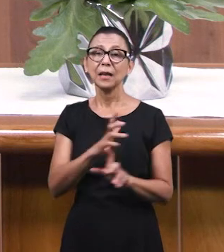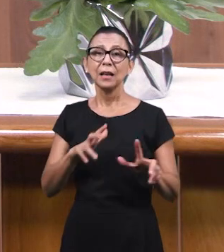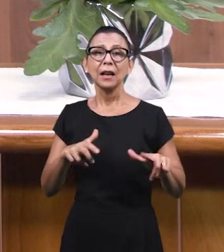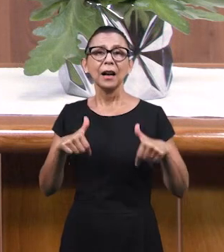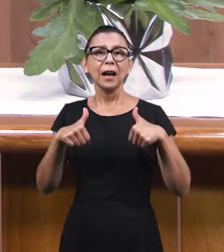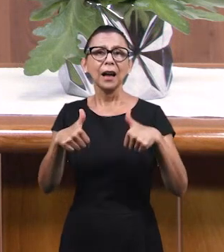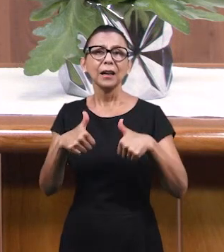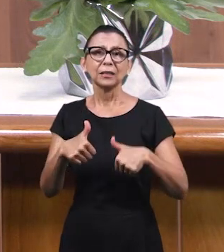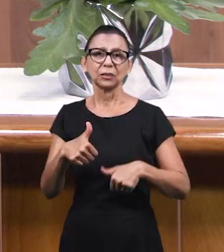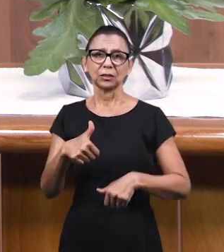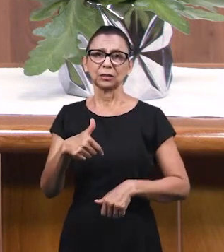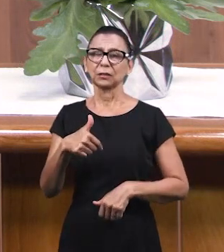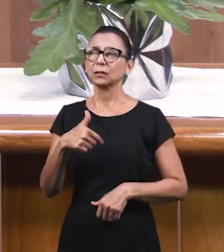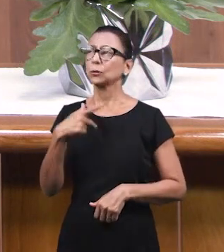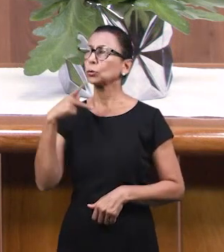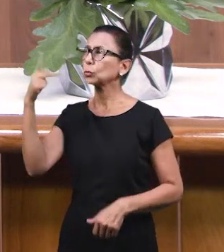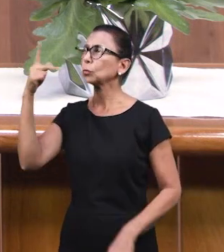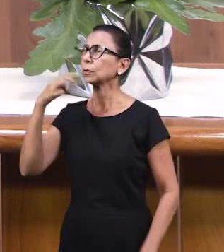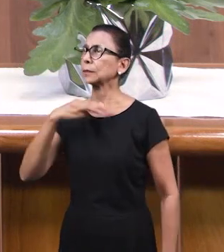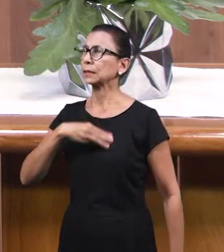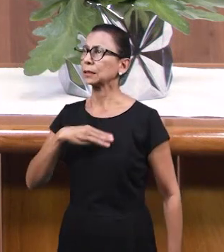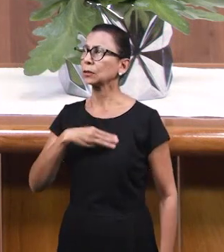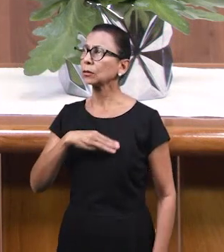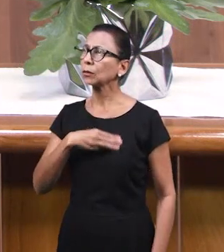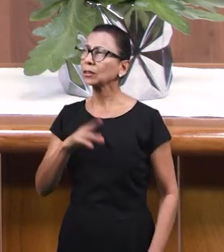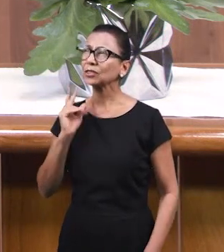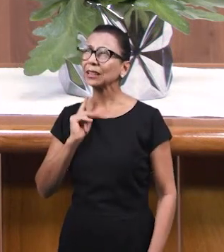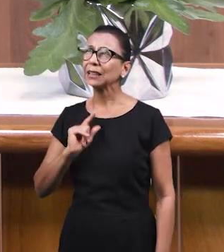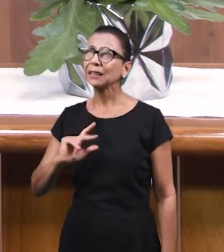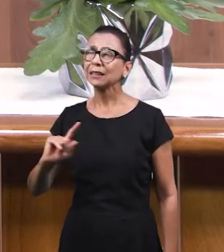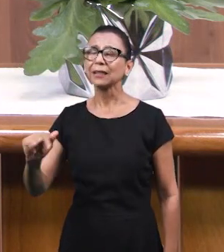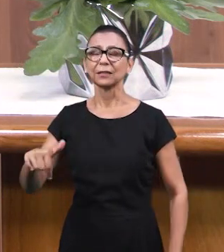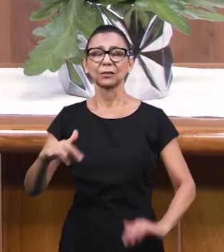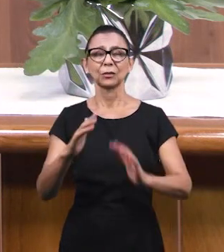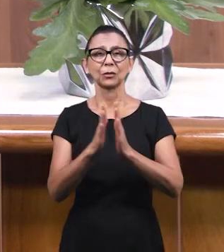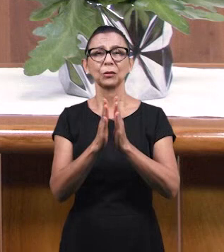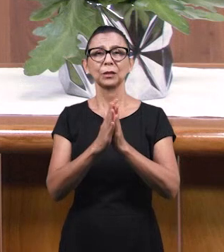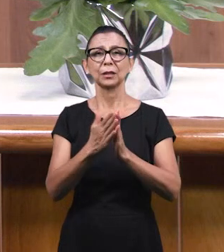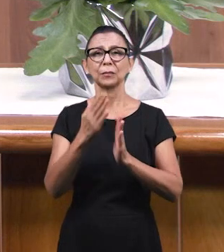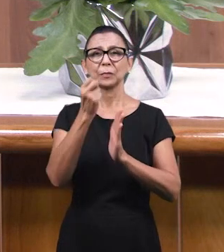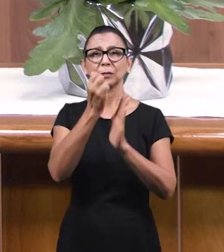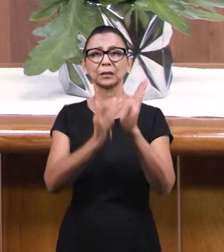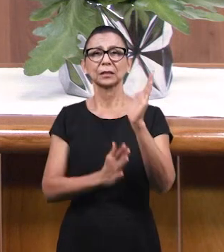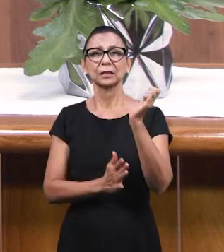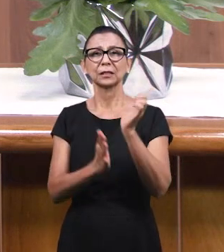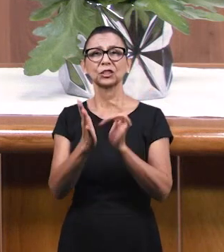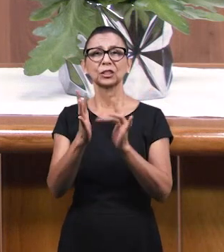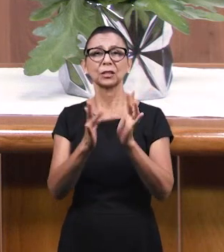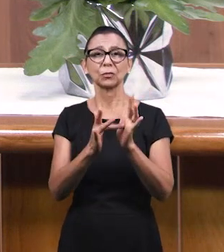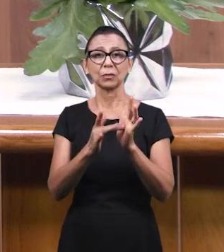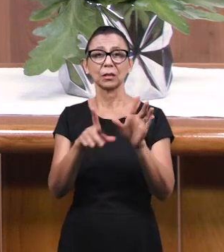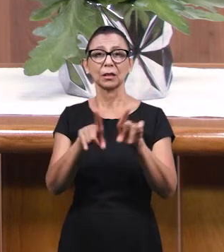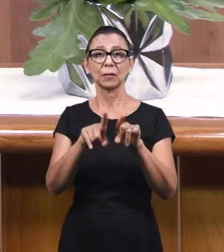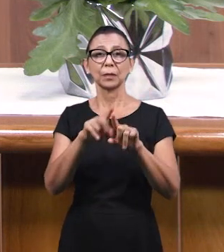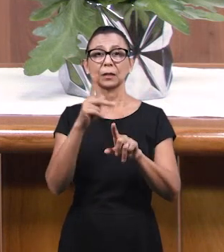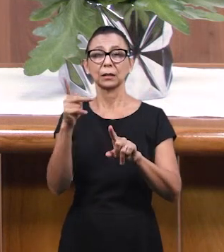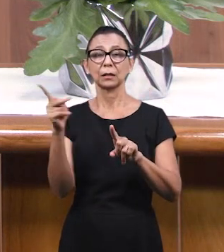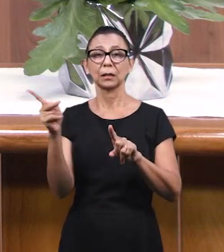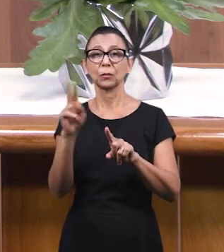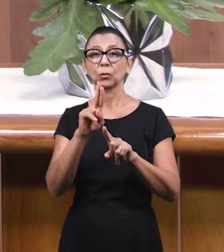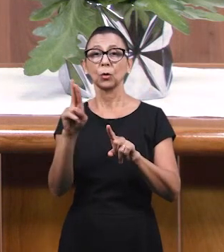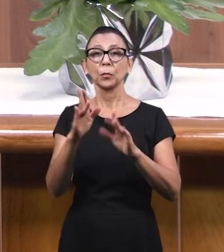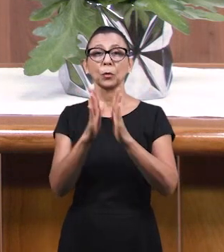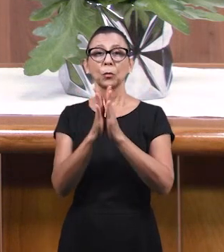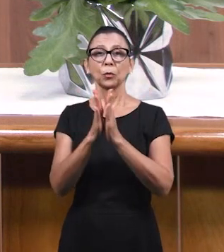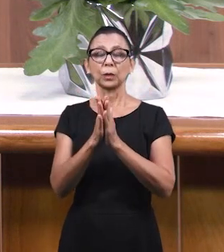Действуй благодатью, милостью Твоей бесконечной. Мы молимся о силе крови Иисуса в этих людях. И во имя Твое мы